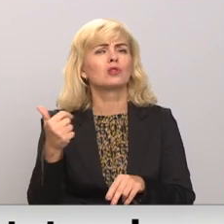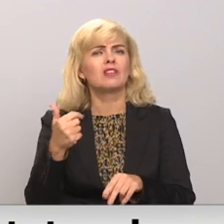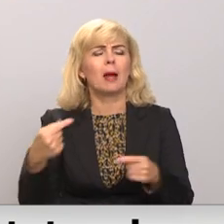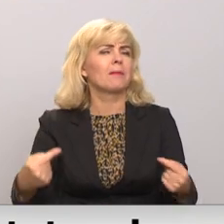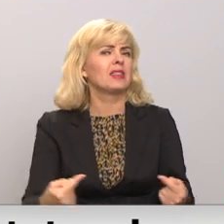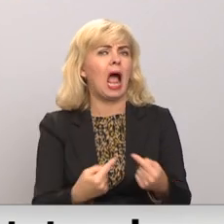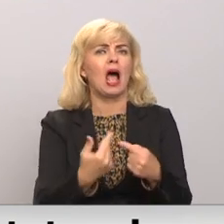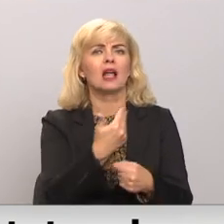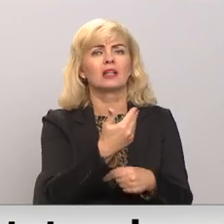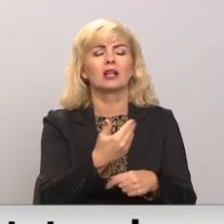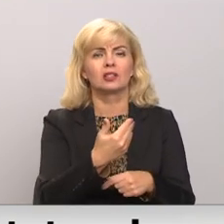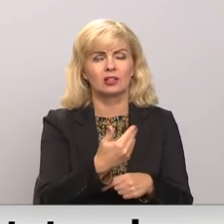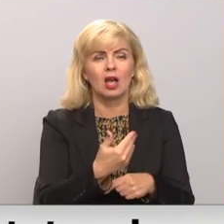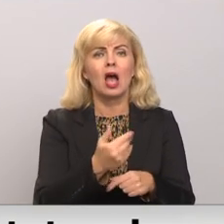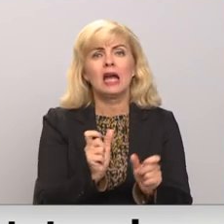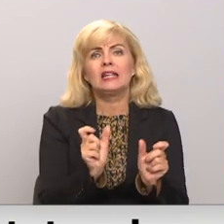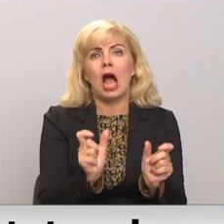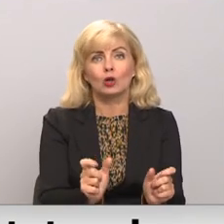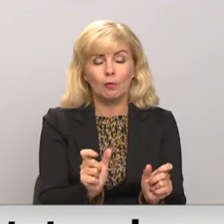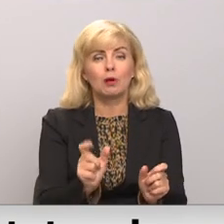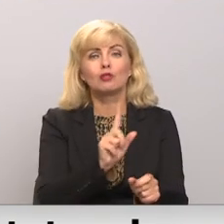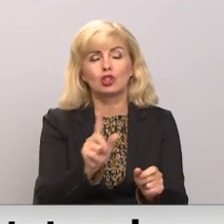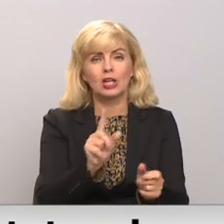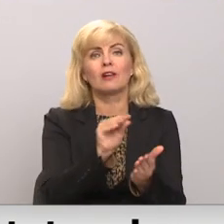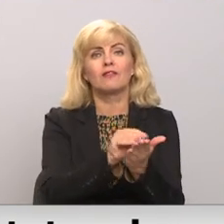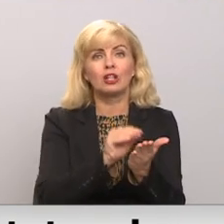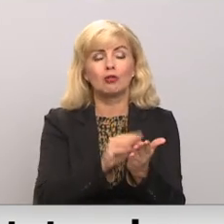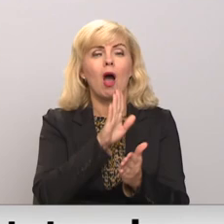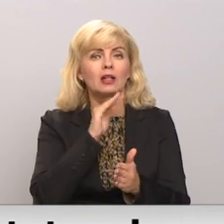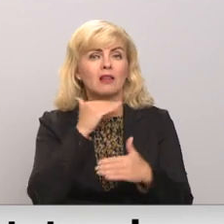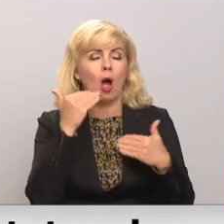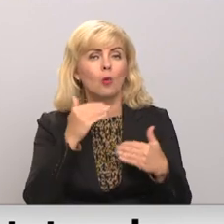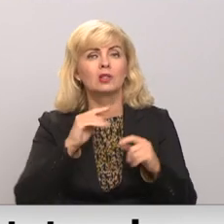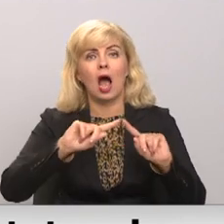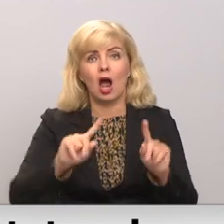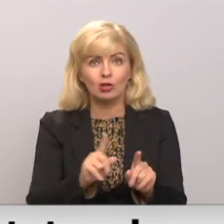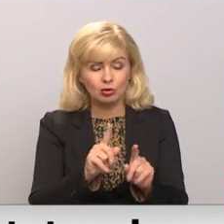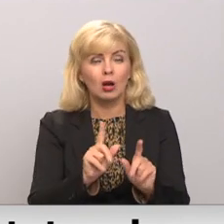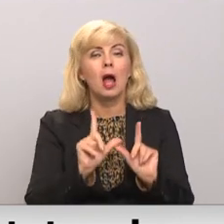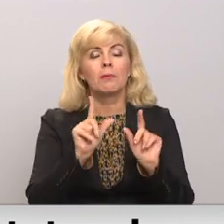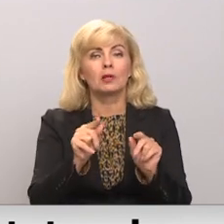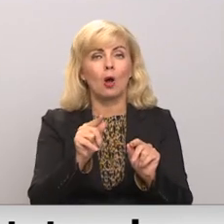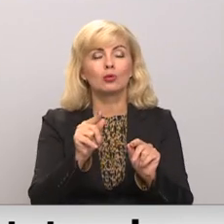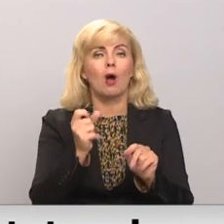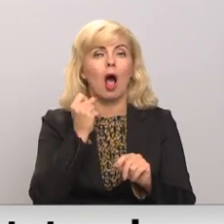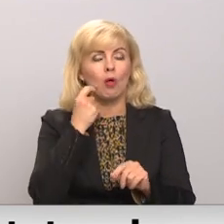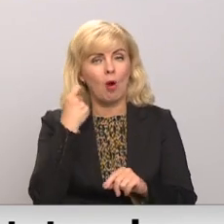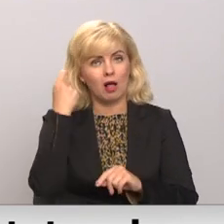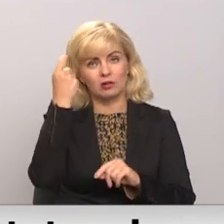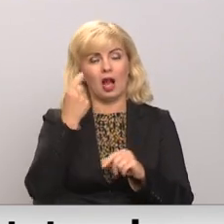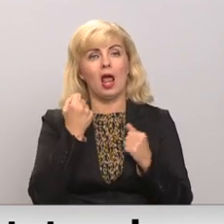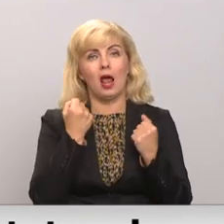ierobežoja. Tāda ir fiksēta. Mums arī diezgan daudz aizturētie braucot alkoholu reibumā. Tad ir arī